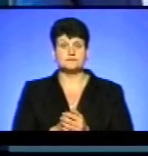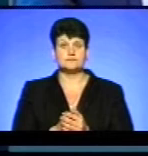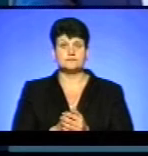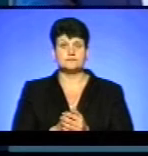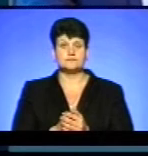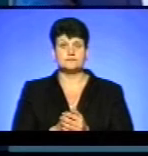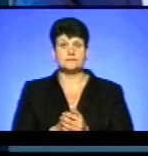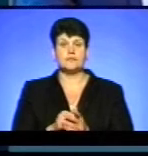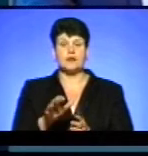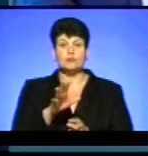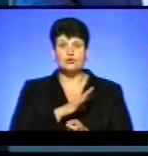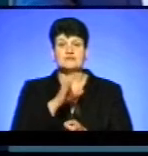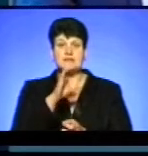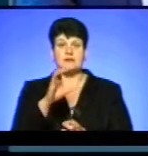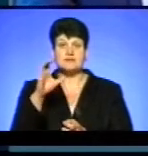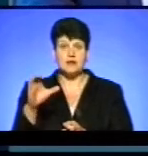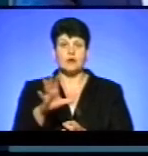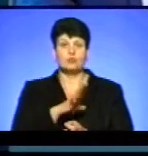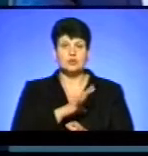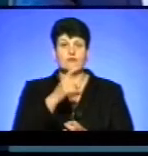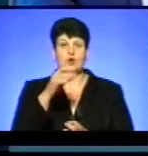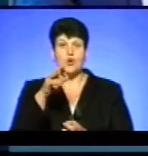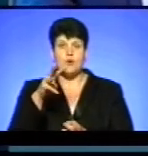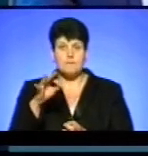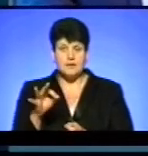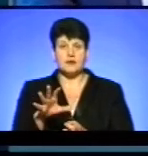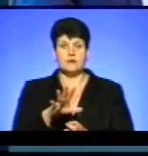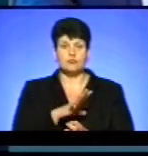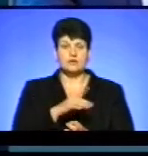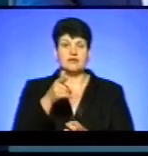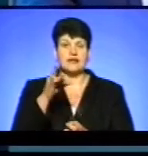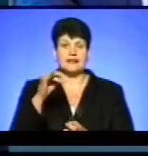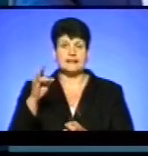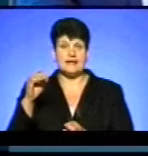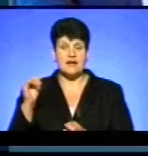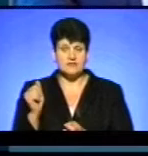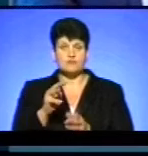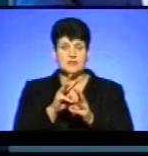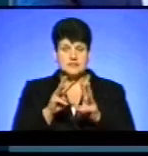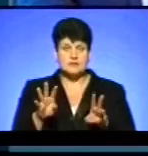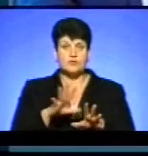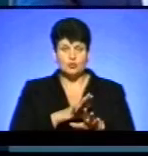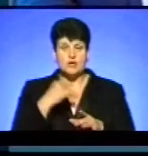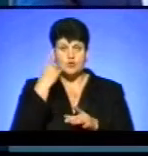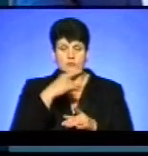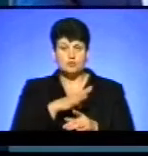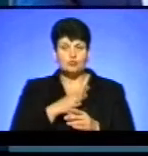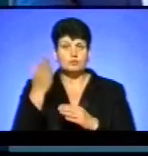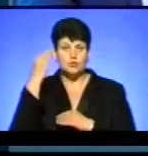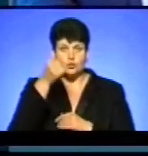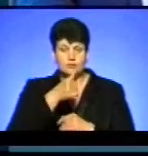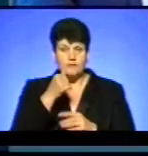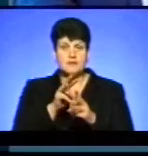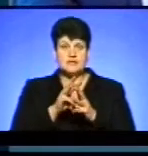Були в Степана Степановича, були в Хомир, в міністерстві Лілі Гриневич, в міністерстві фінансів. Я особисто був ще минулого року в